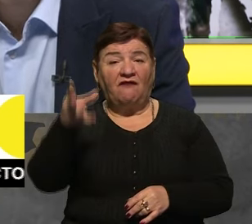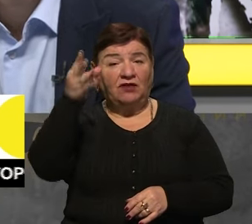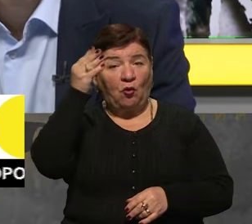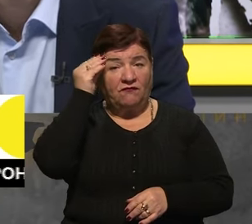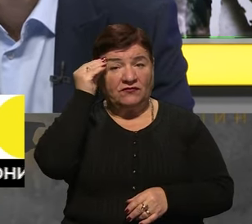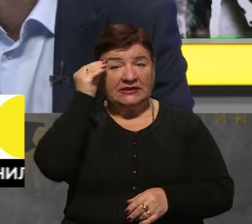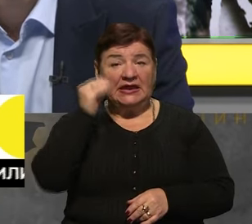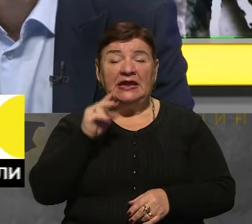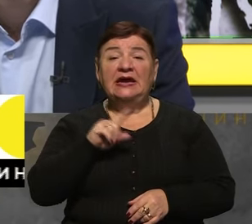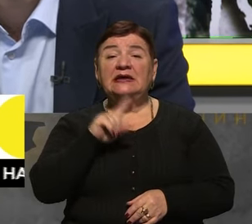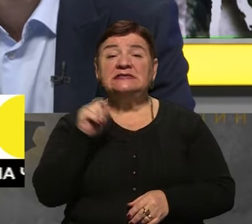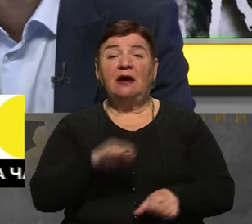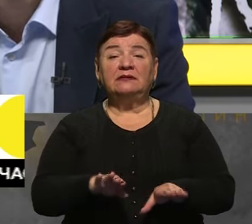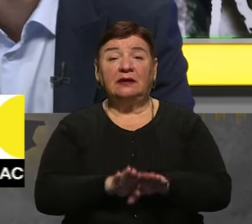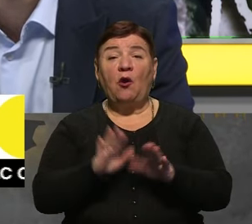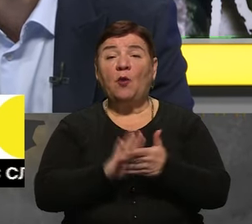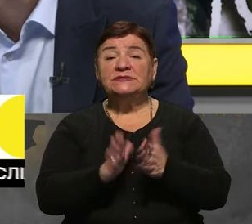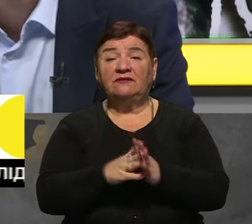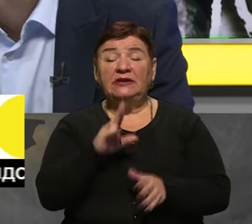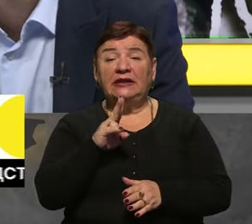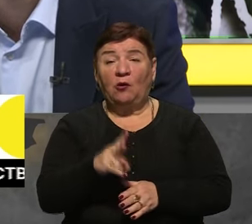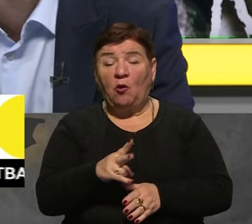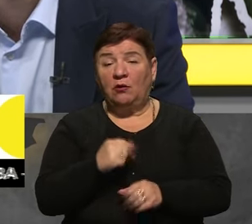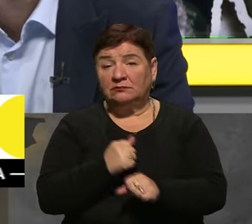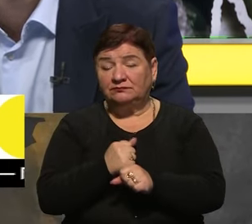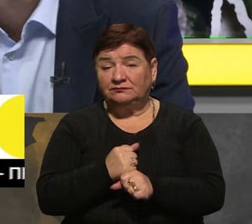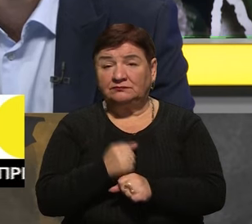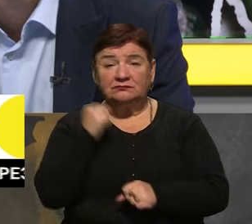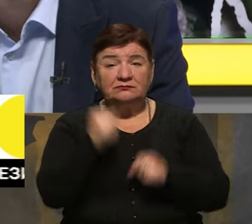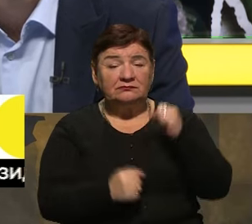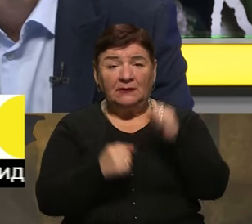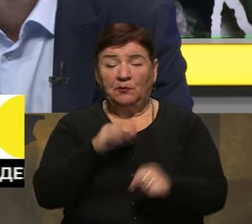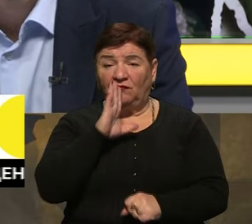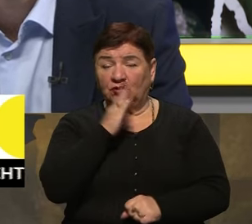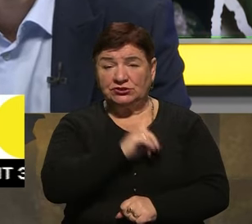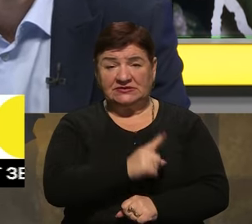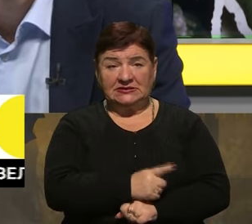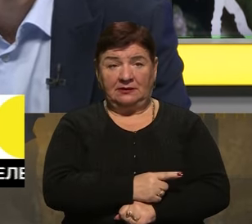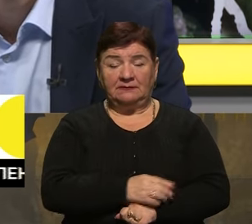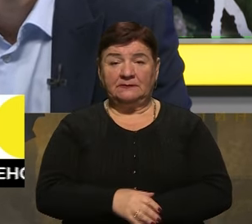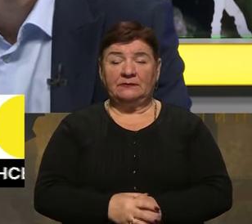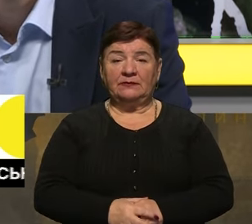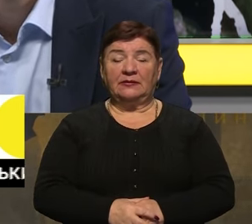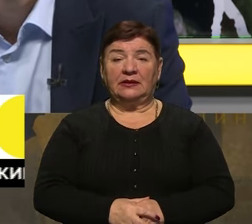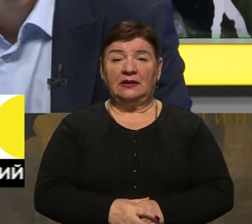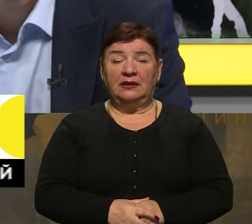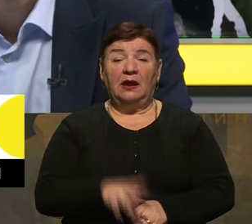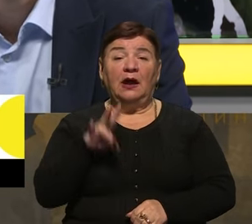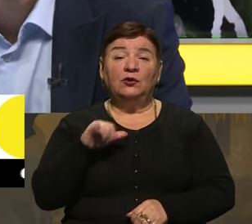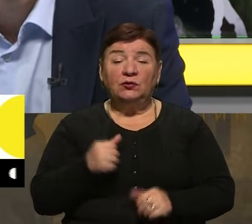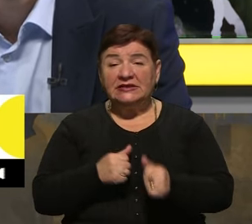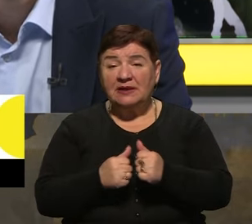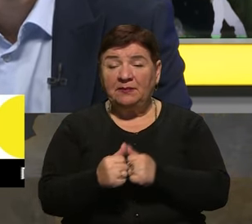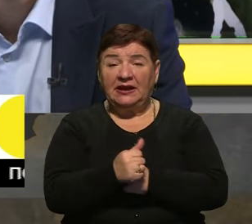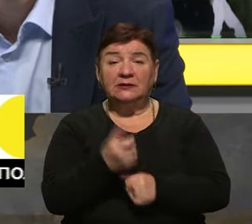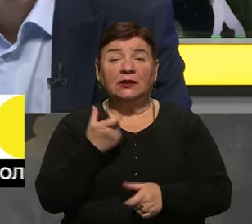І все ж, за таких обставин, якого ураження вдається завдавати по ворожим силам? Ну, насамперед,